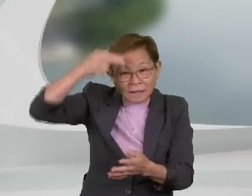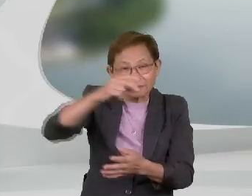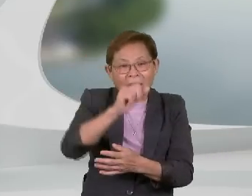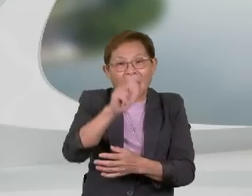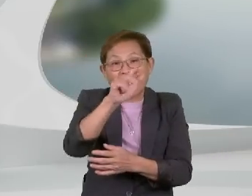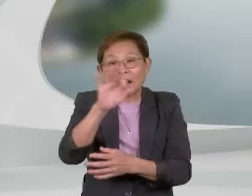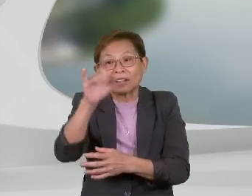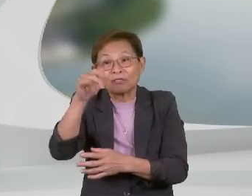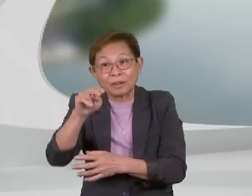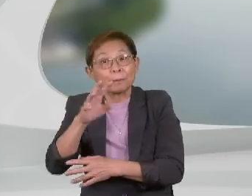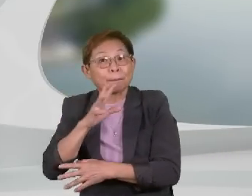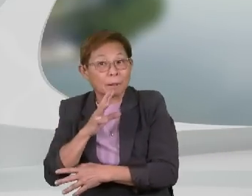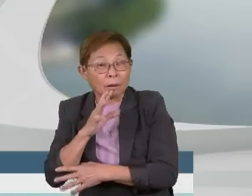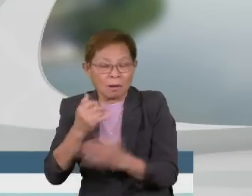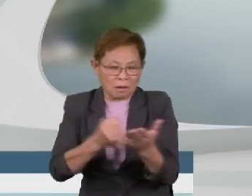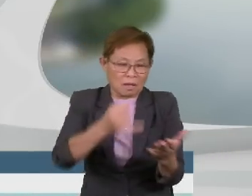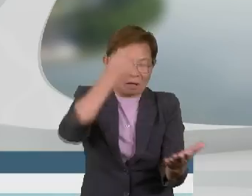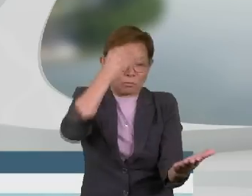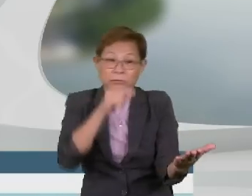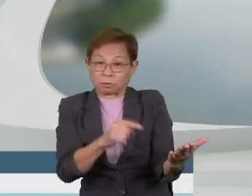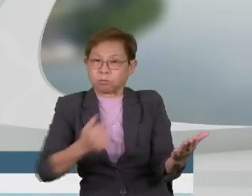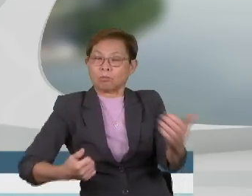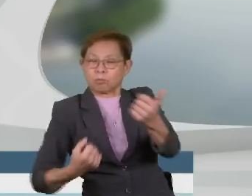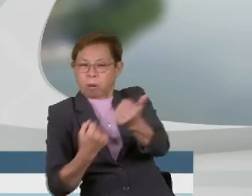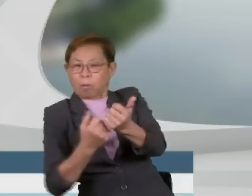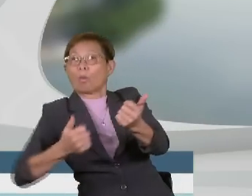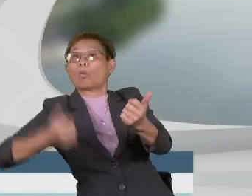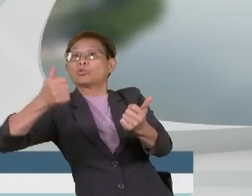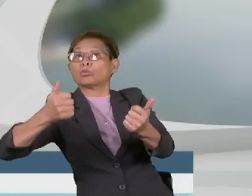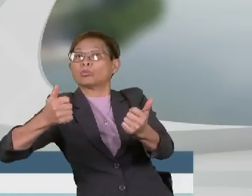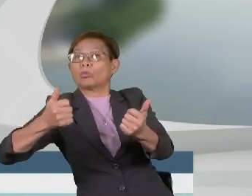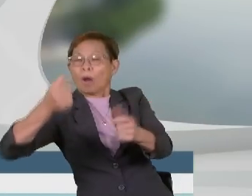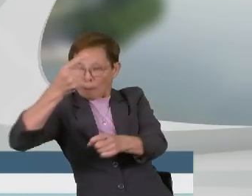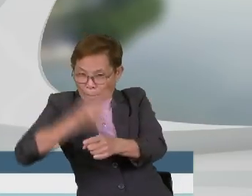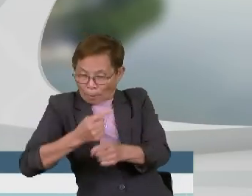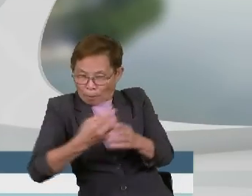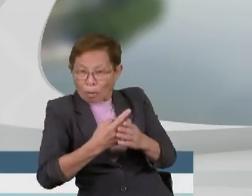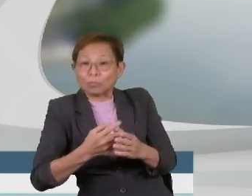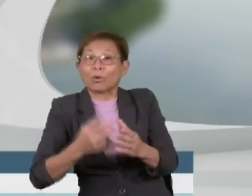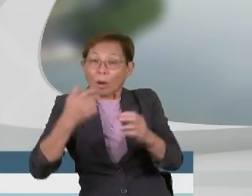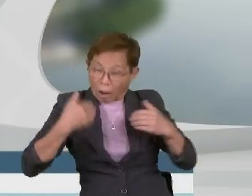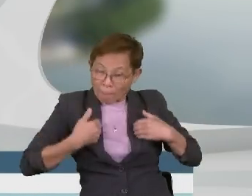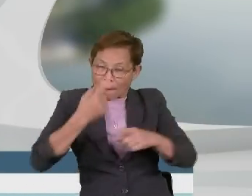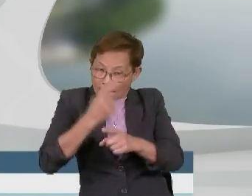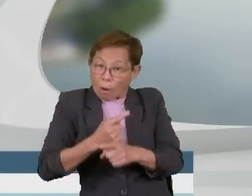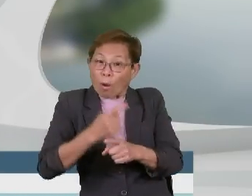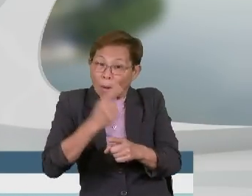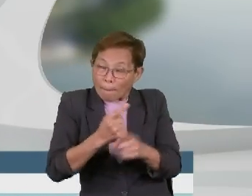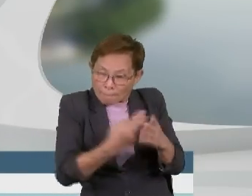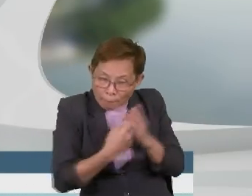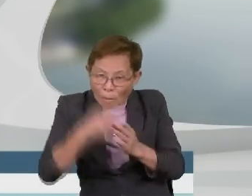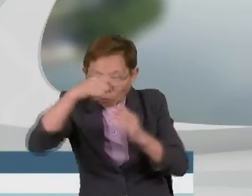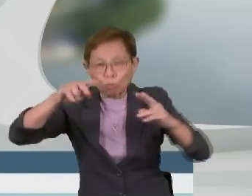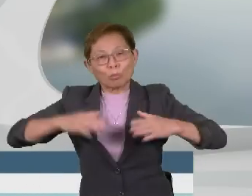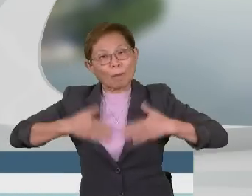Arifin Mohd Arif berkata, ilmu adalah tonggak utama dalam menegakkan perpaduan demi kesejahteraan dan